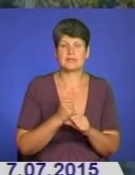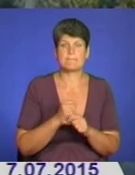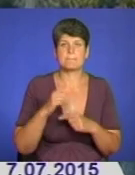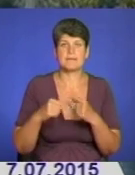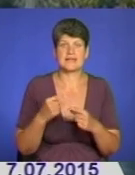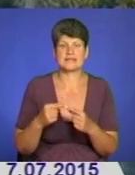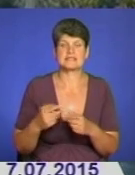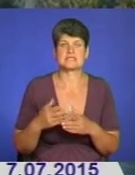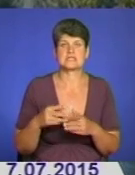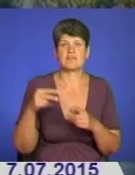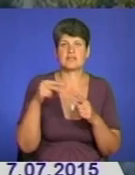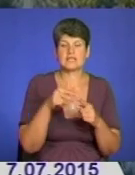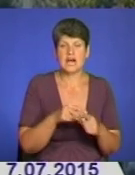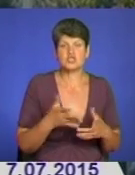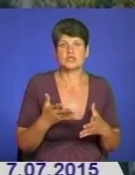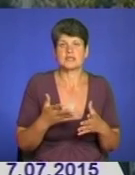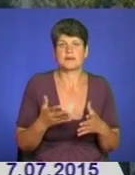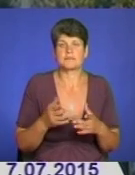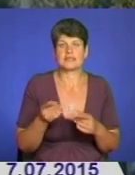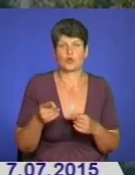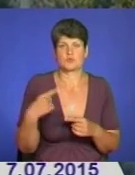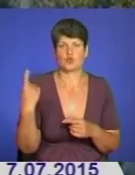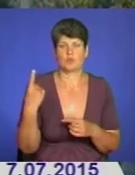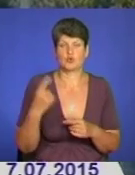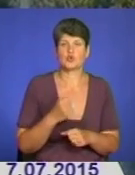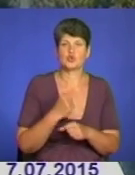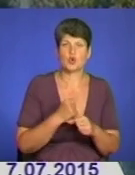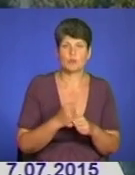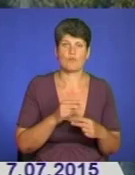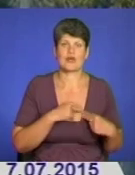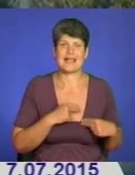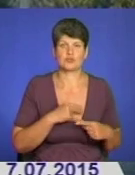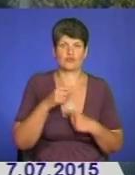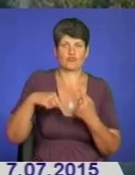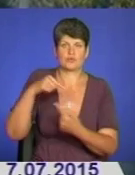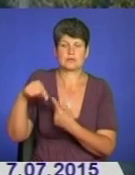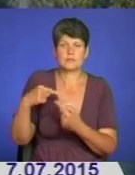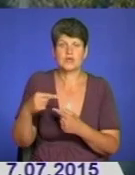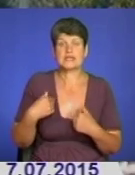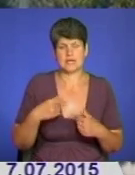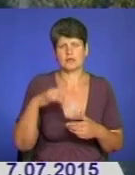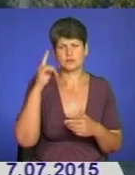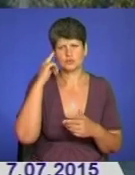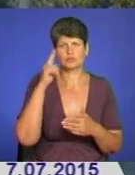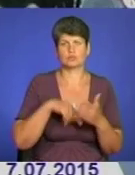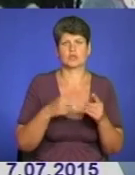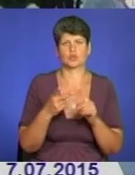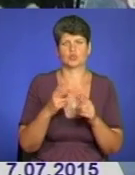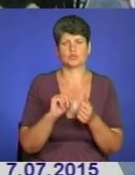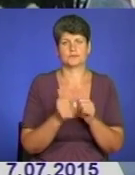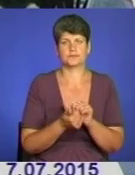Тернопільської області. Зробимо кадрову революцію і я впевнений, що за нею буде другий етап.